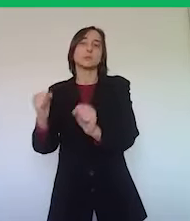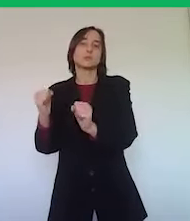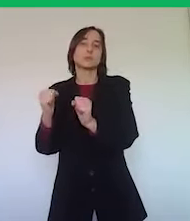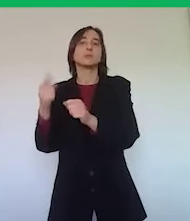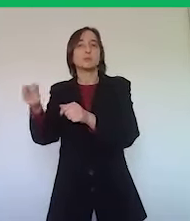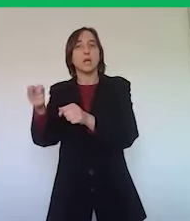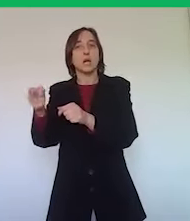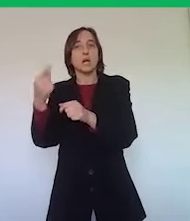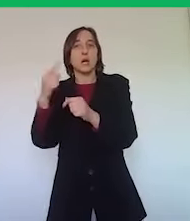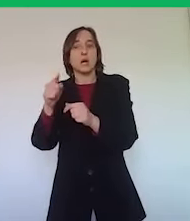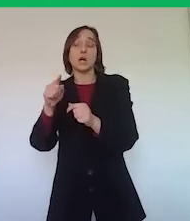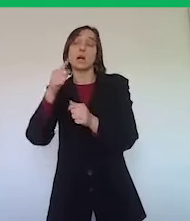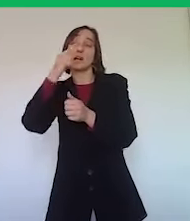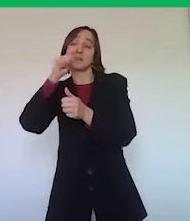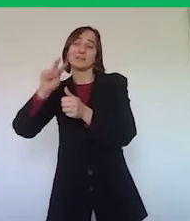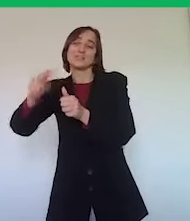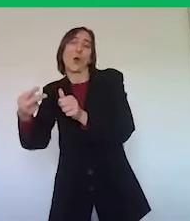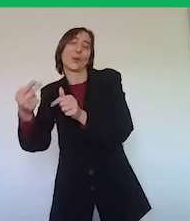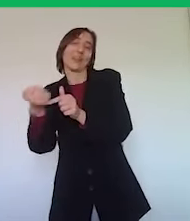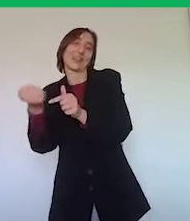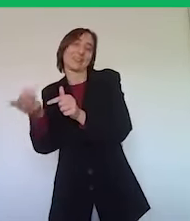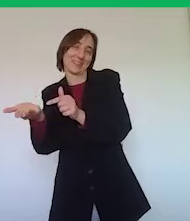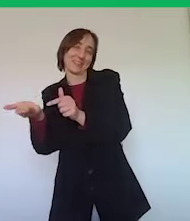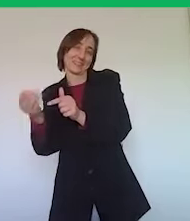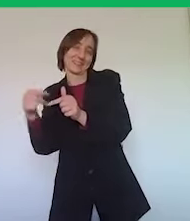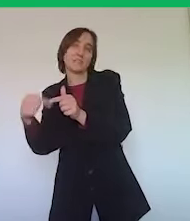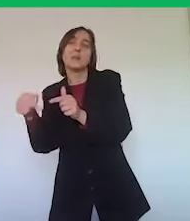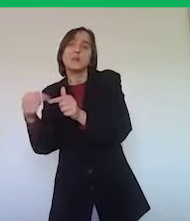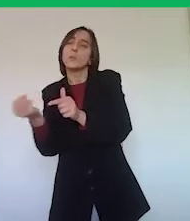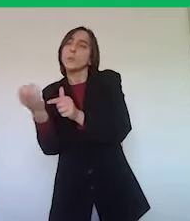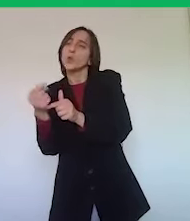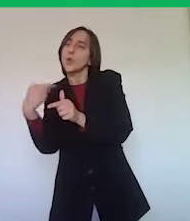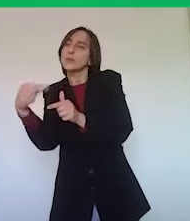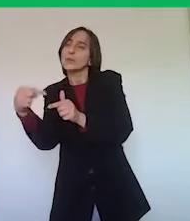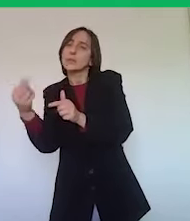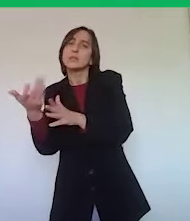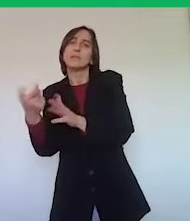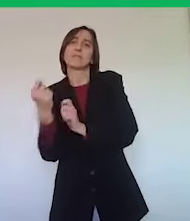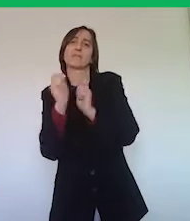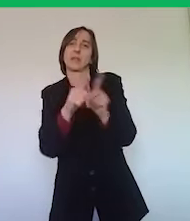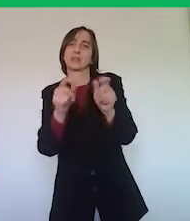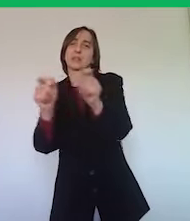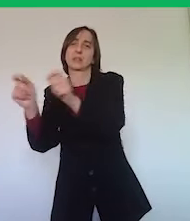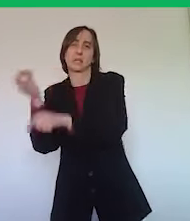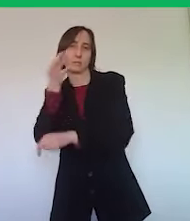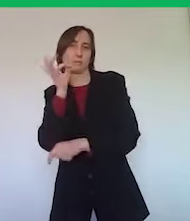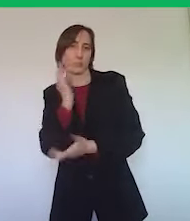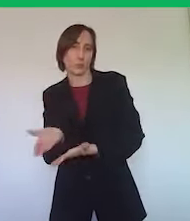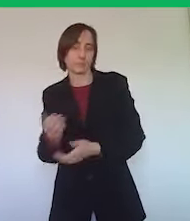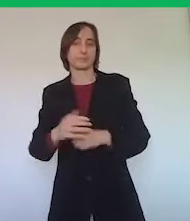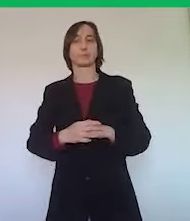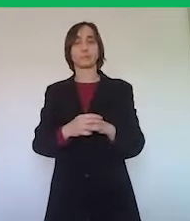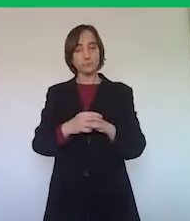ovviamente ha questo tipo di attività di carattere secondario di poter vendere i prodotti ai propri clienti.